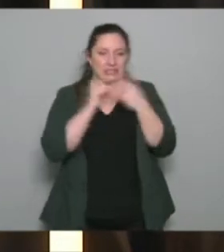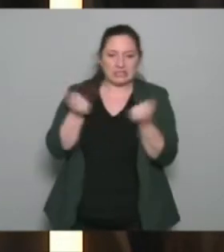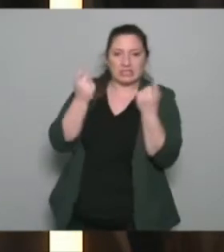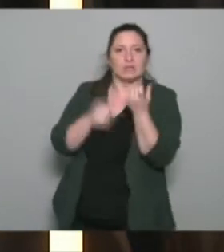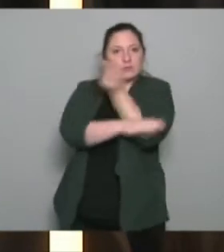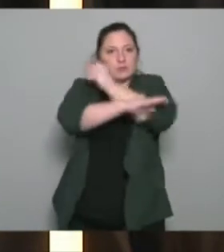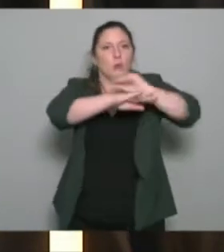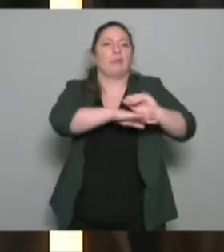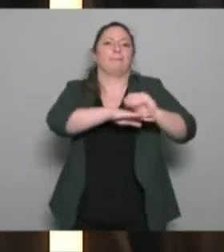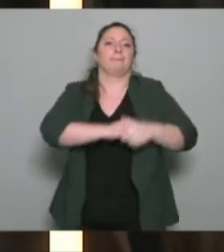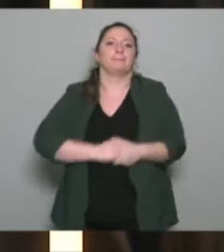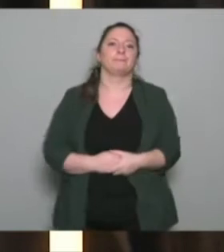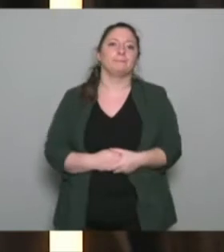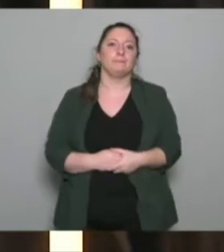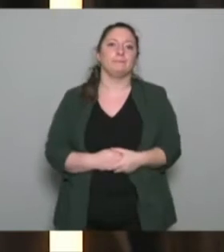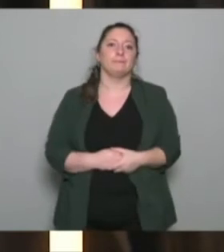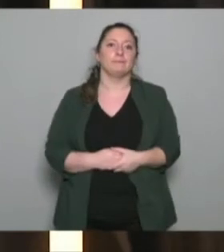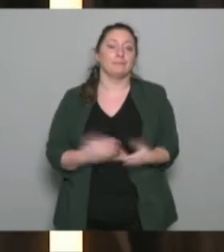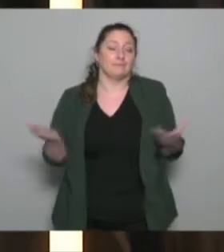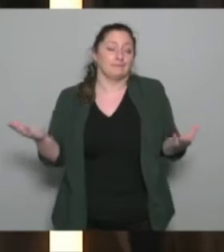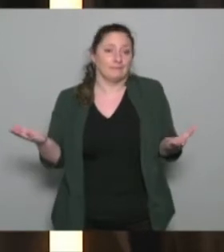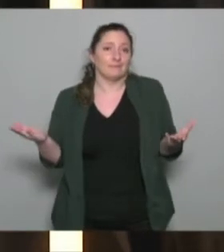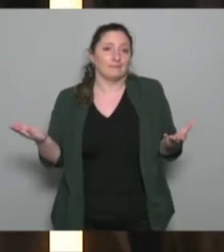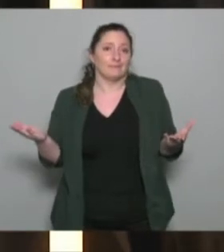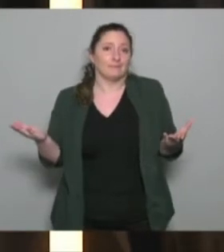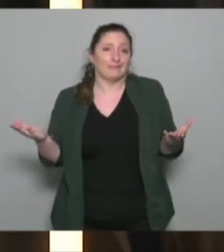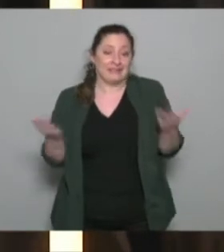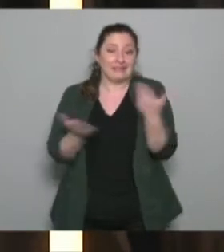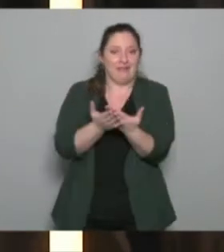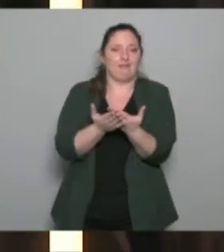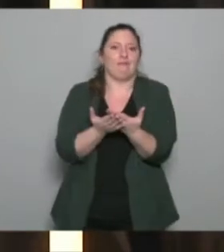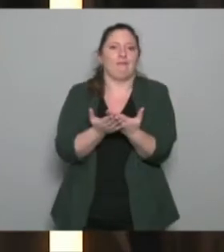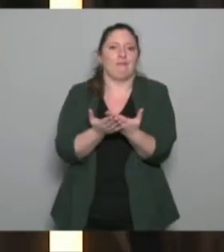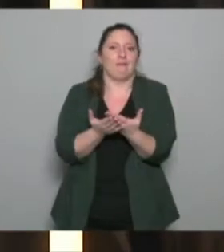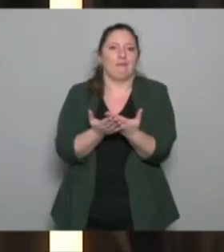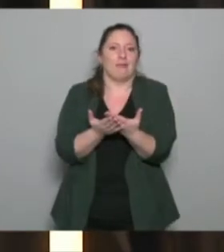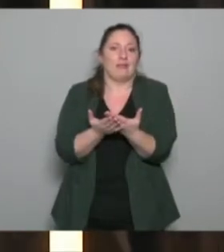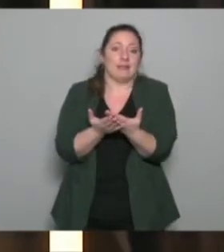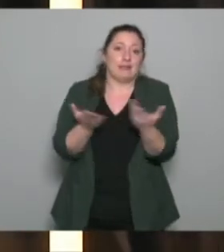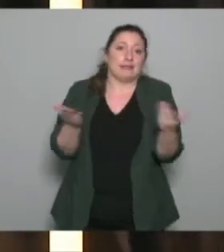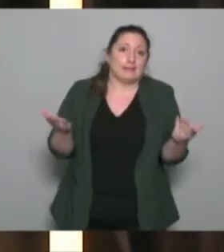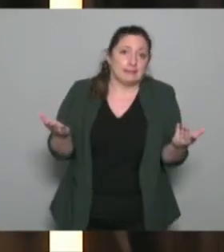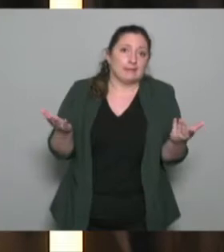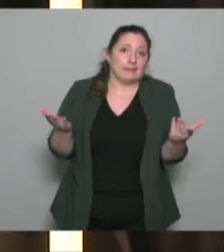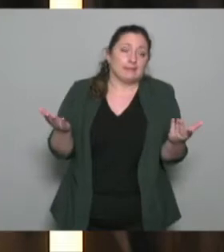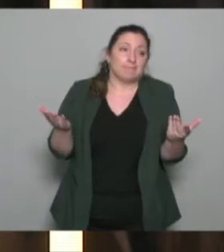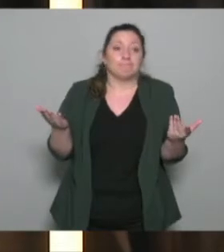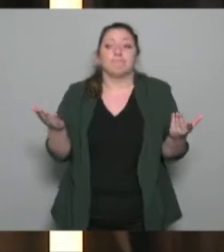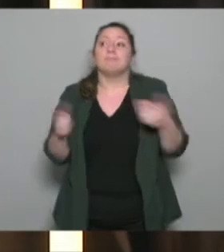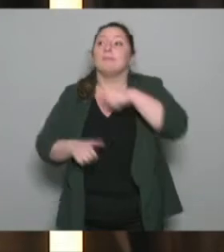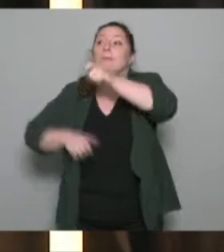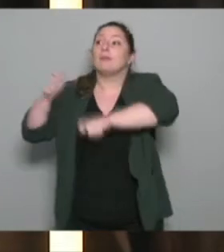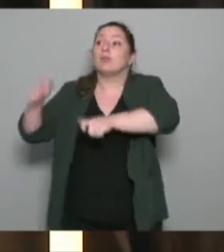Donc, ce qui fait santé, c'est est-ce que nos éducateurs qui